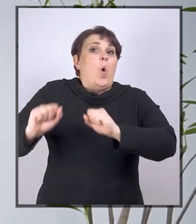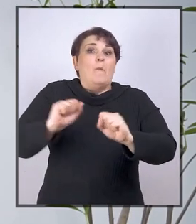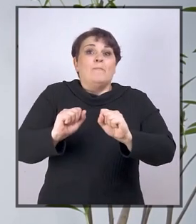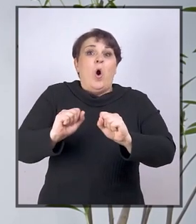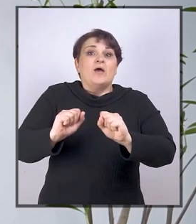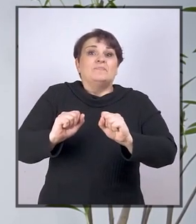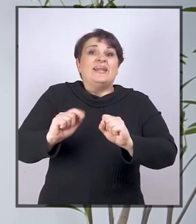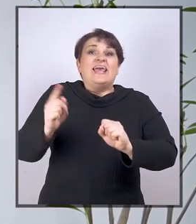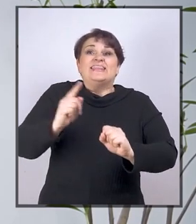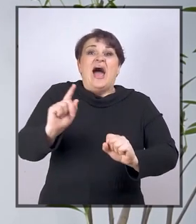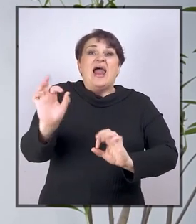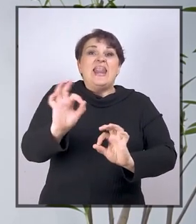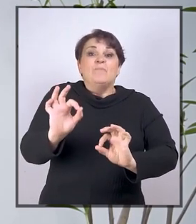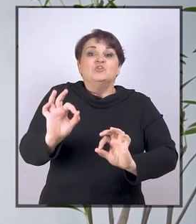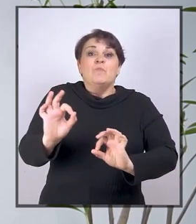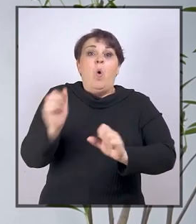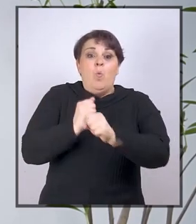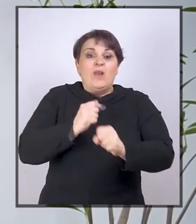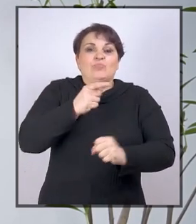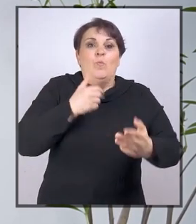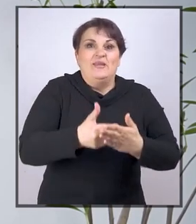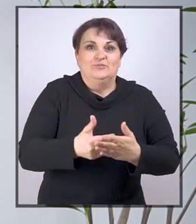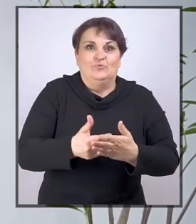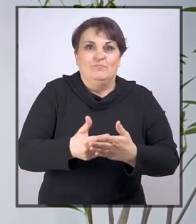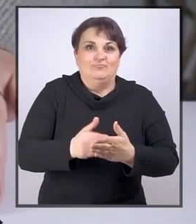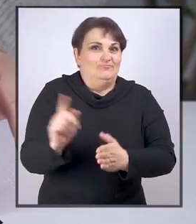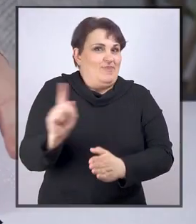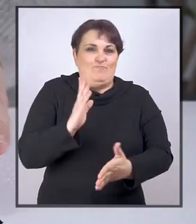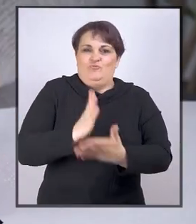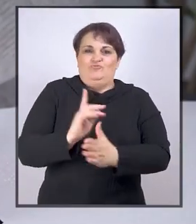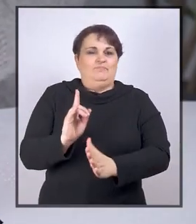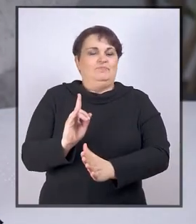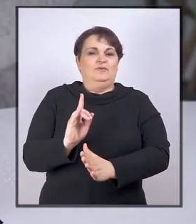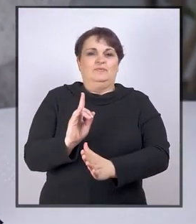odbranu neuspjeha obezbjeđenja te pristupačnosti.